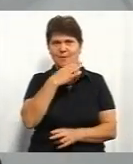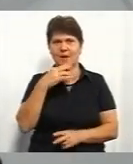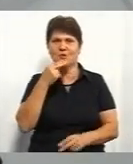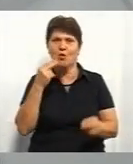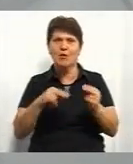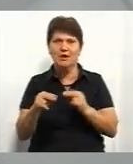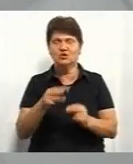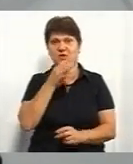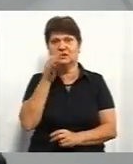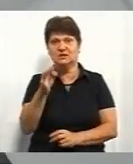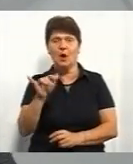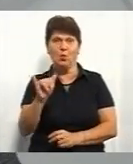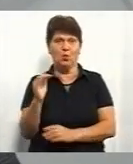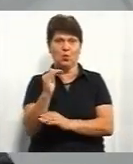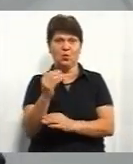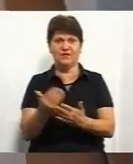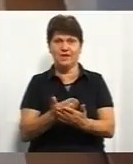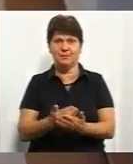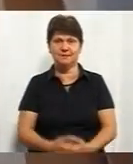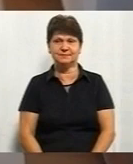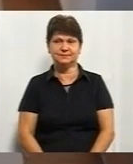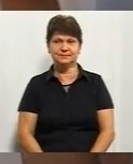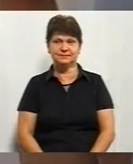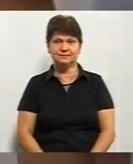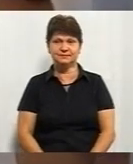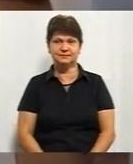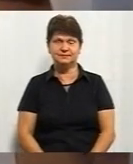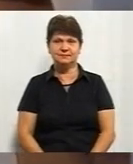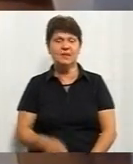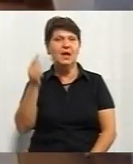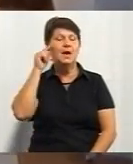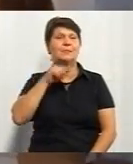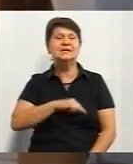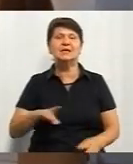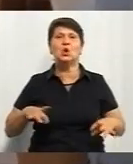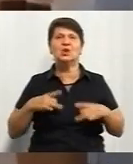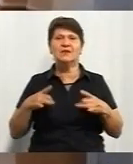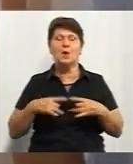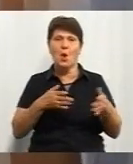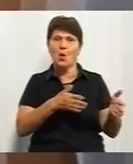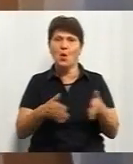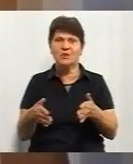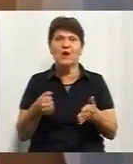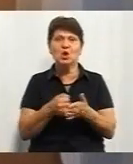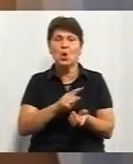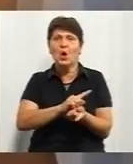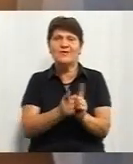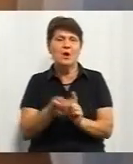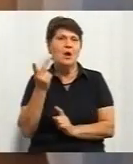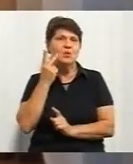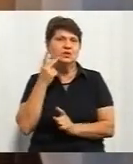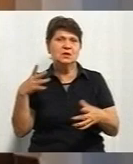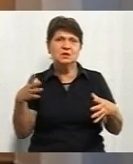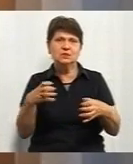краще йдеться у стрічці. У Вінницькій психоневрологічній лікарні готувалися до реформи, постійно